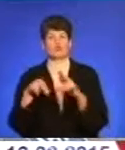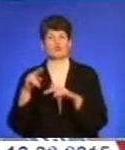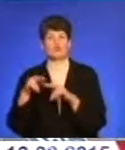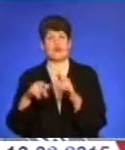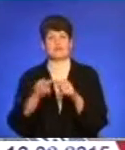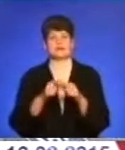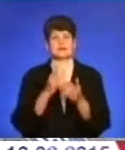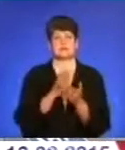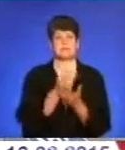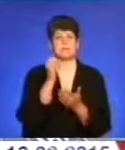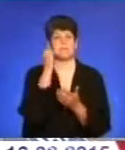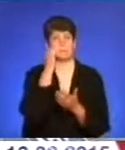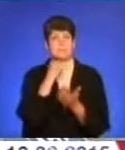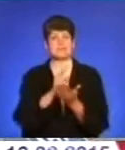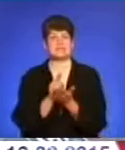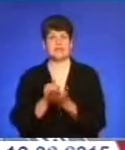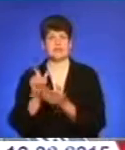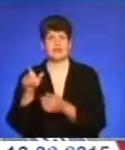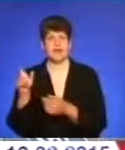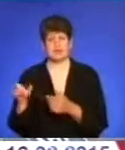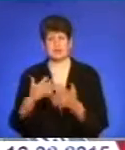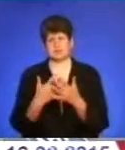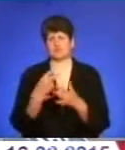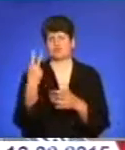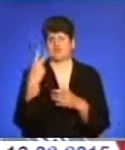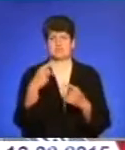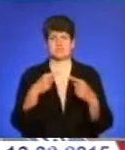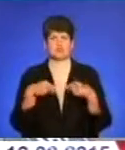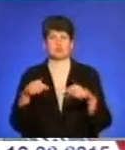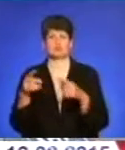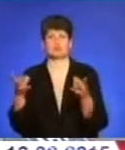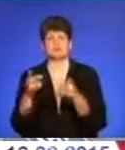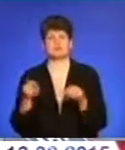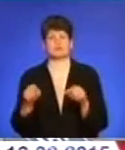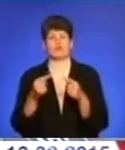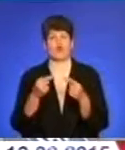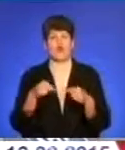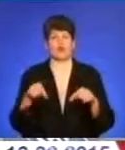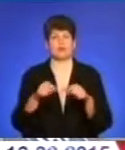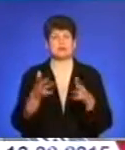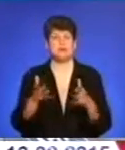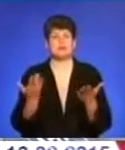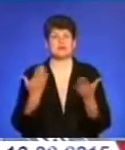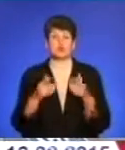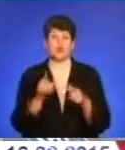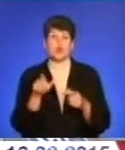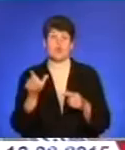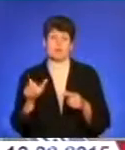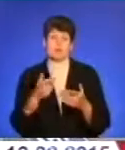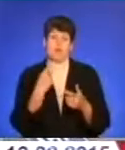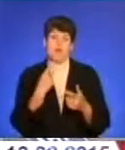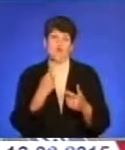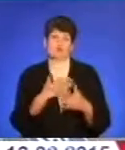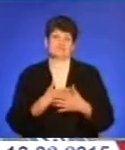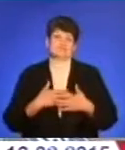є пенсіонери. І таких біля 20 структур необхідно створити. І якщо громада, яка каже, що нині вона